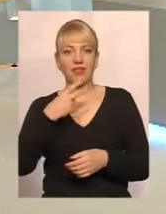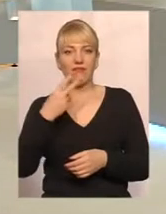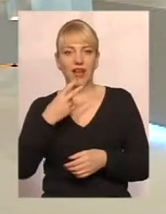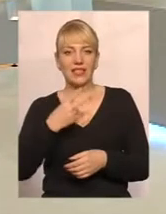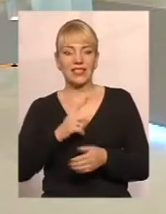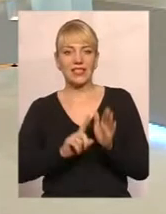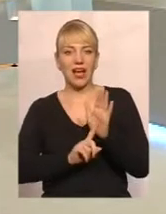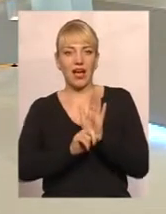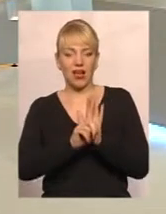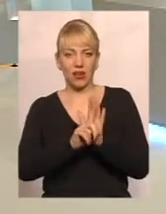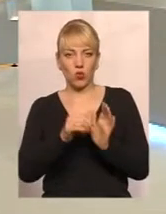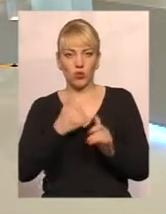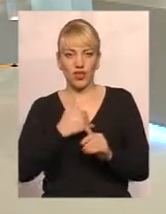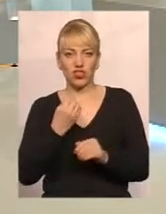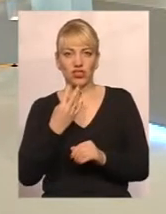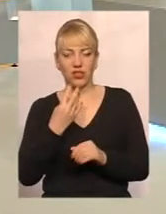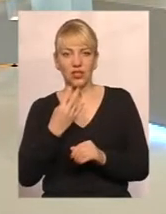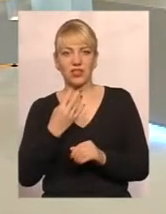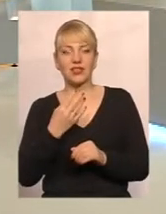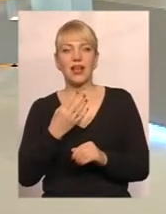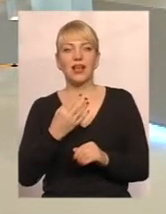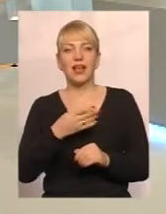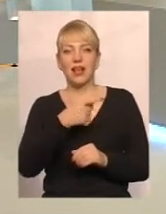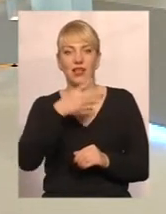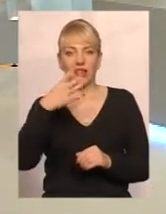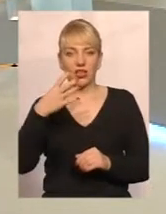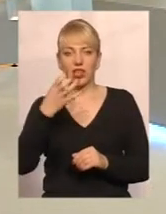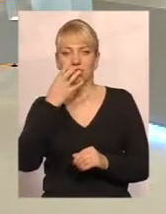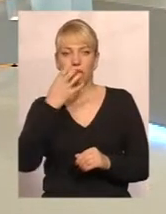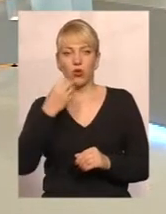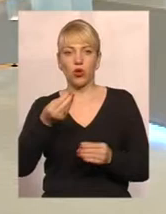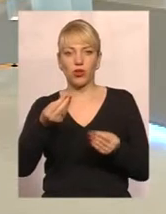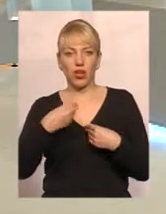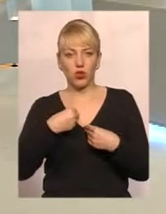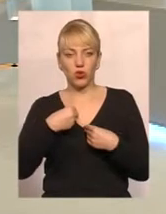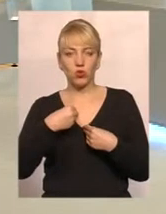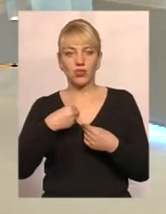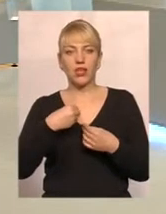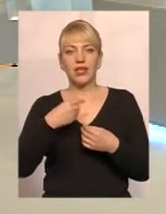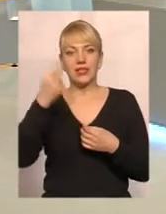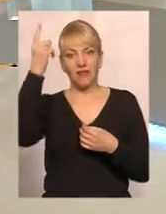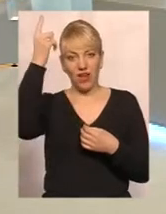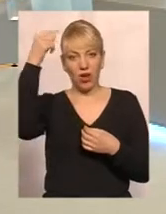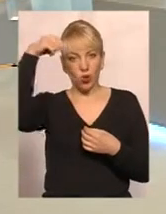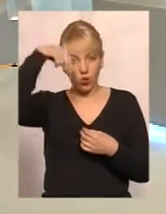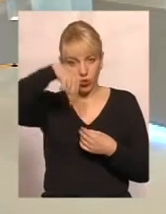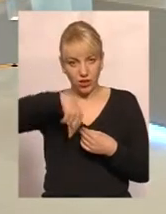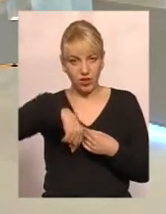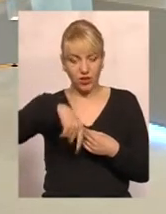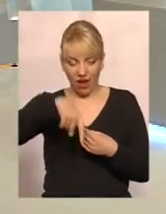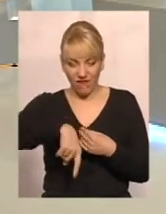Але в нас 14-тажка, іде подача тепла зверху до низу. Нижні квартири взагалі по 16-15